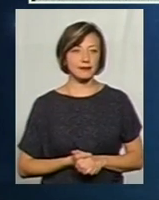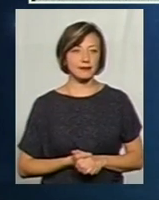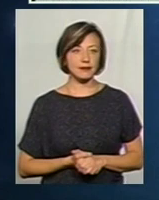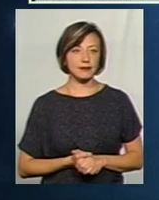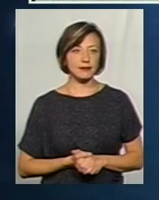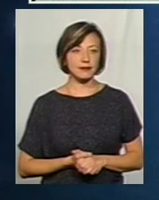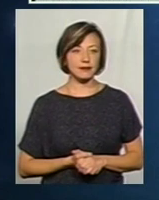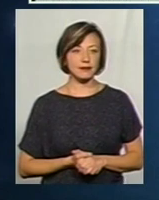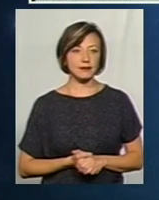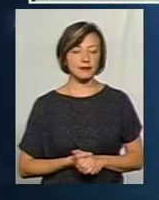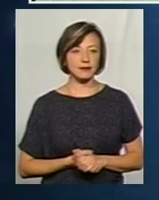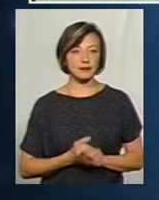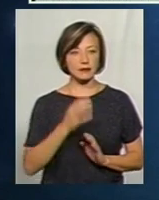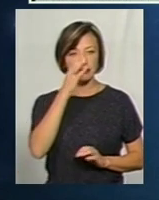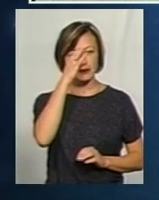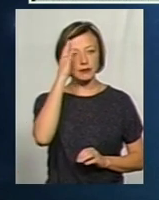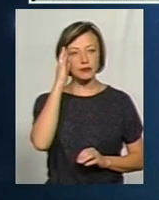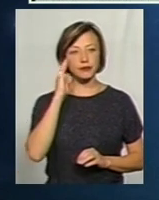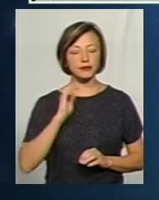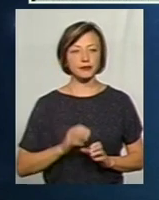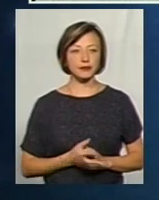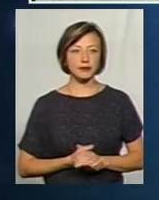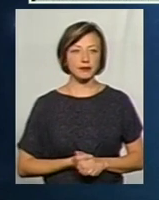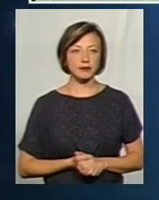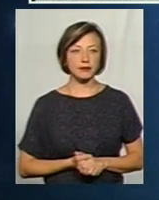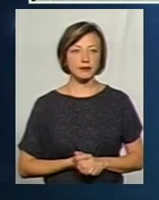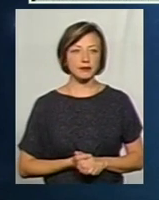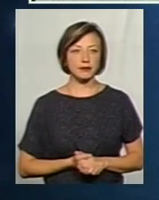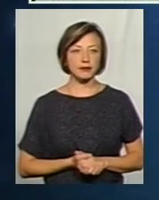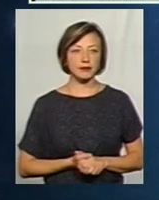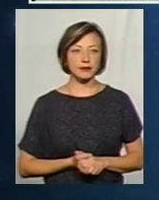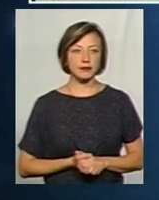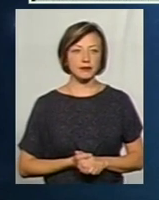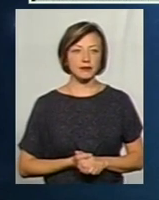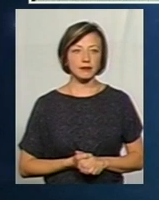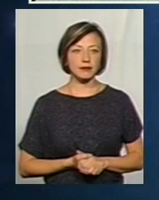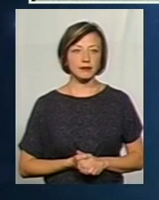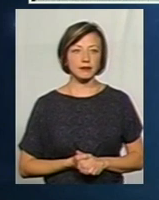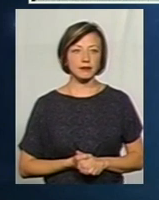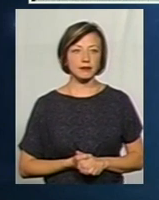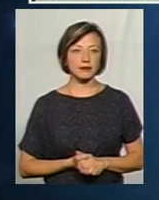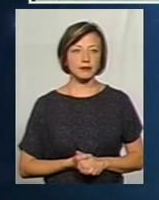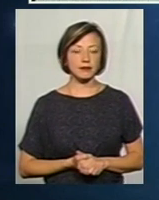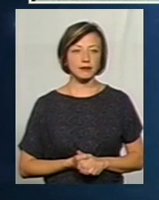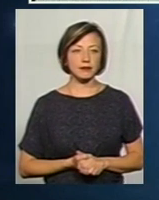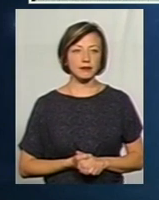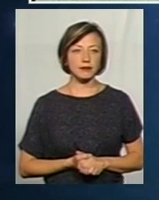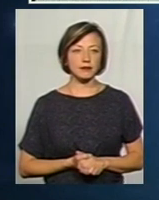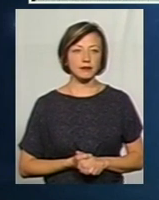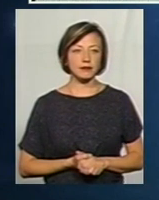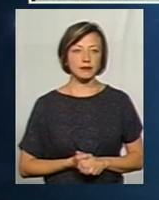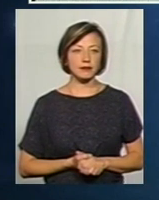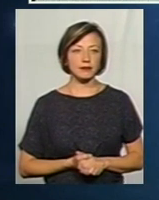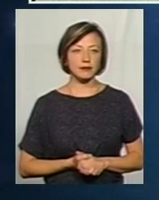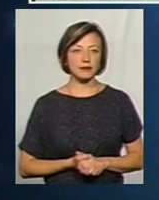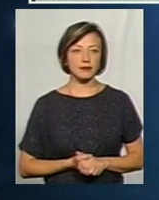дякую. Ну і що, давайте тепер почуємо, що думають в Миколаїві. Я передаю слово Миколаївській студії, в нас Марія Савицька і її гості.